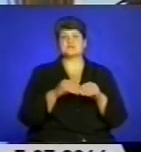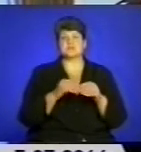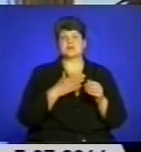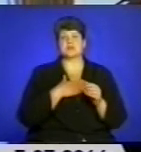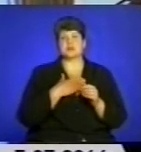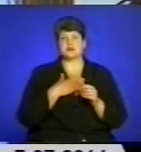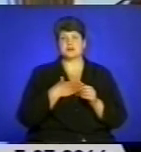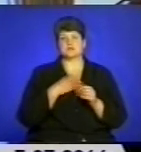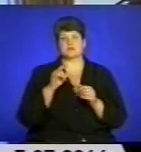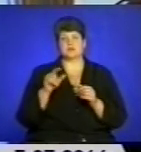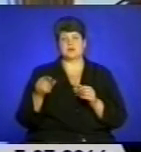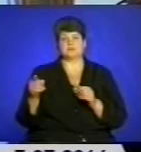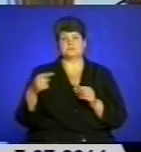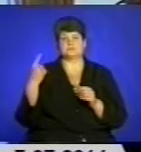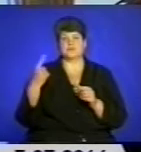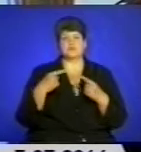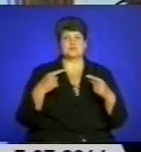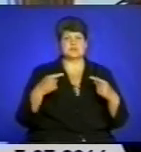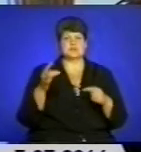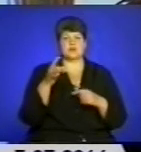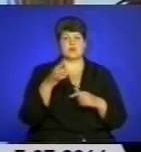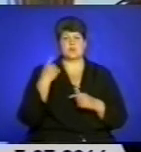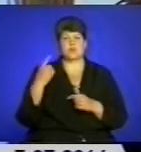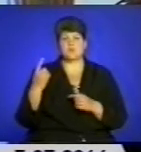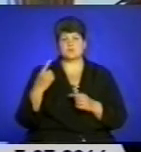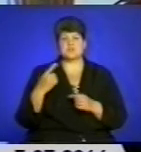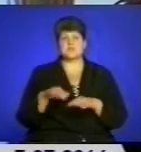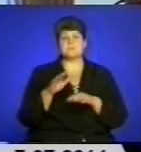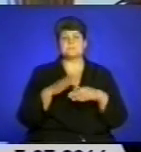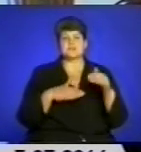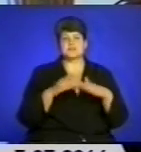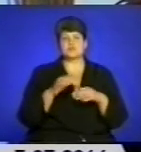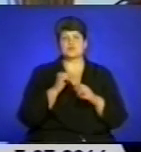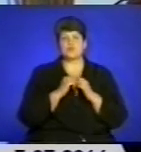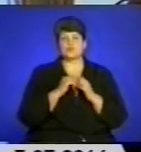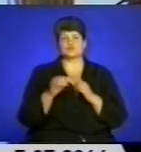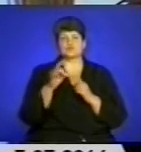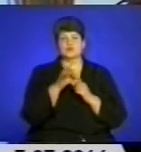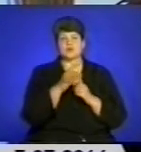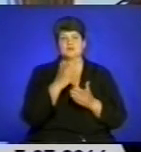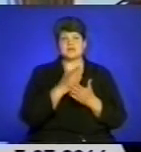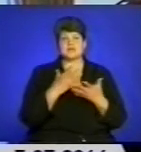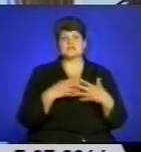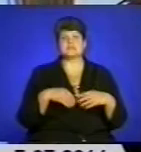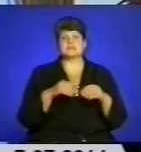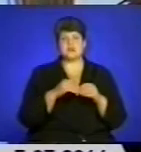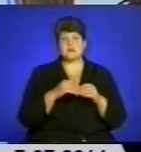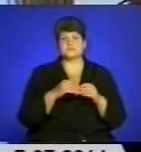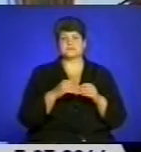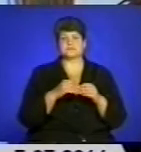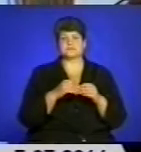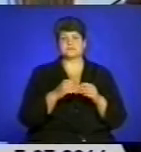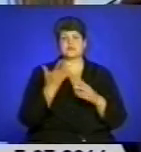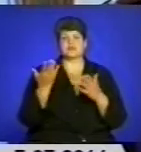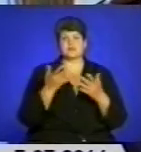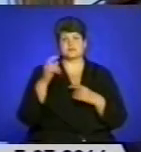мешканців Тернопілля в різних районах області. Практично в кожному районі є така сім'я, яка переселена з